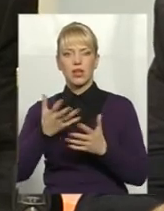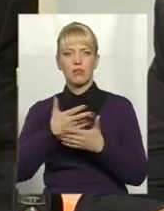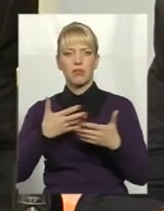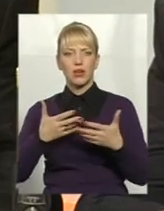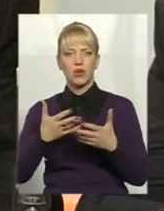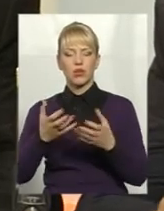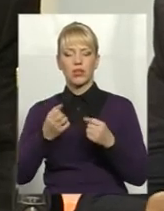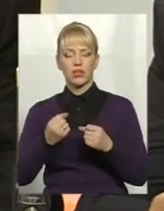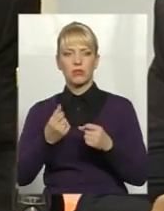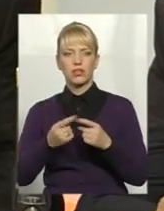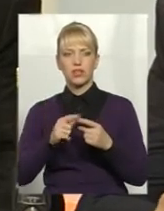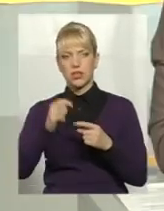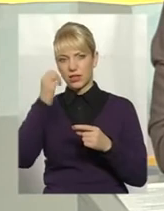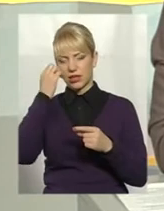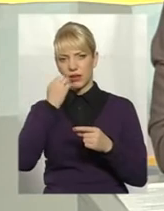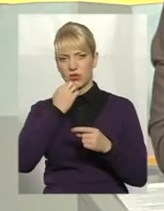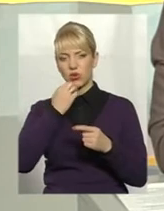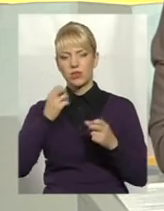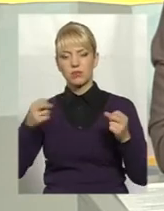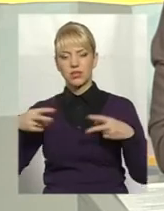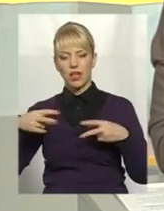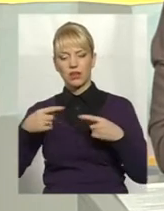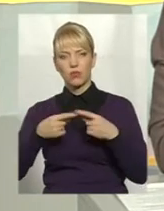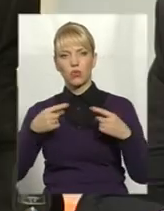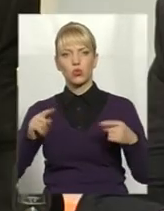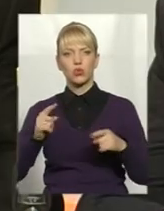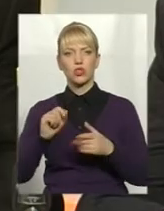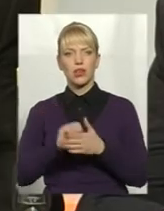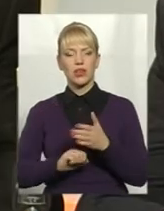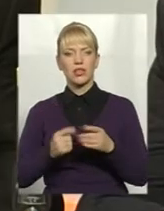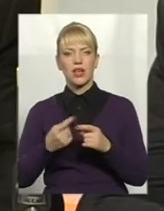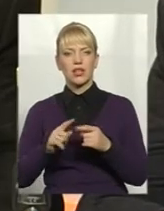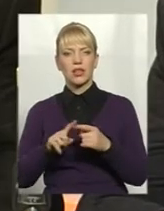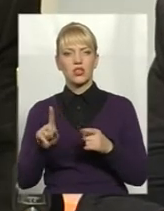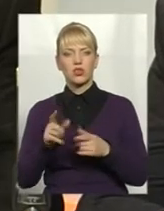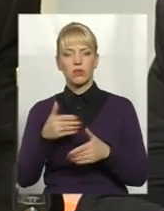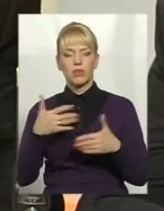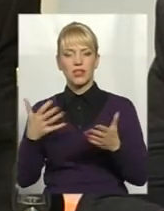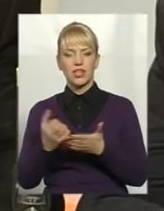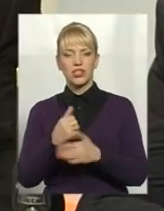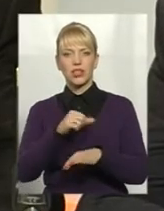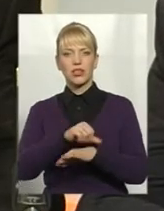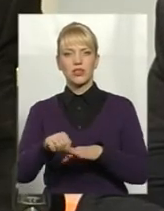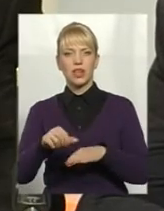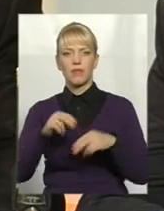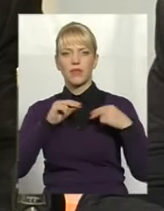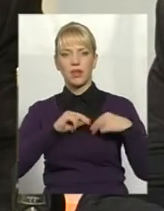тільки, задякуючи, спеціальні продукції. Через те, що ми знайшли іноземних партнерів, які купляють цю продукцію,